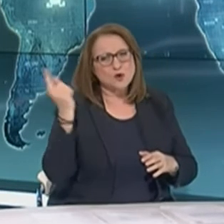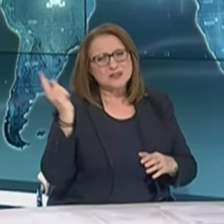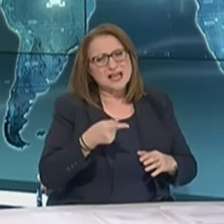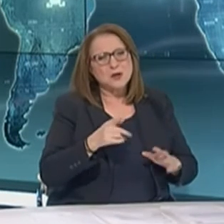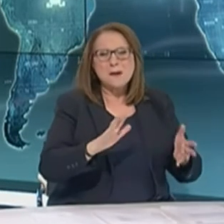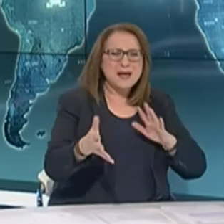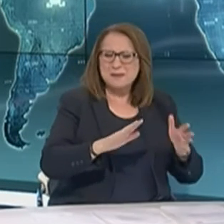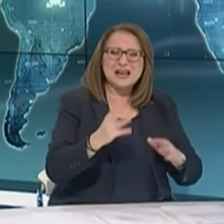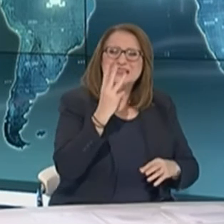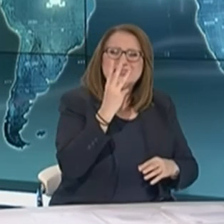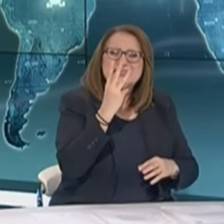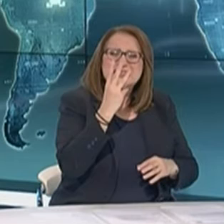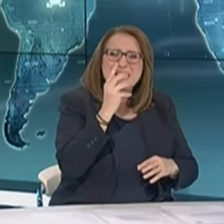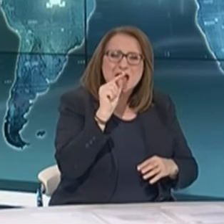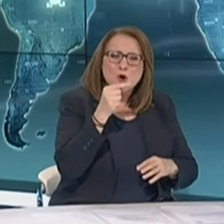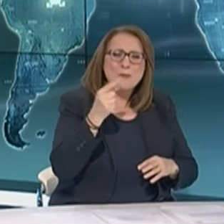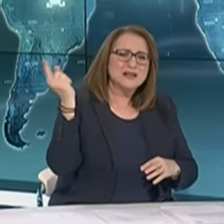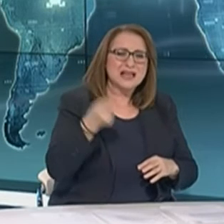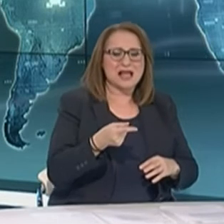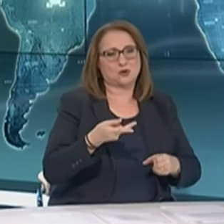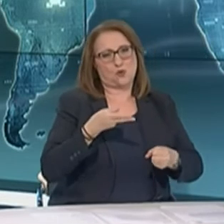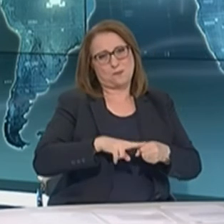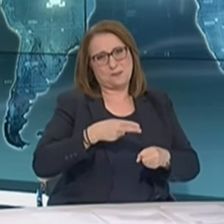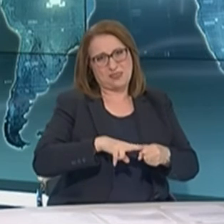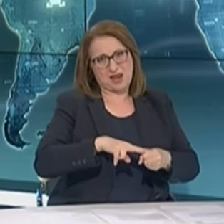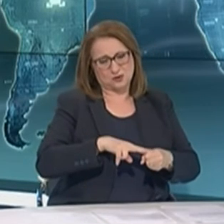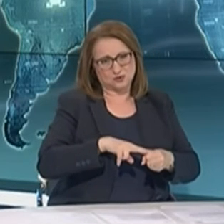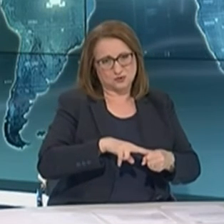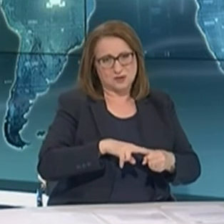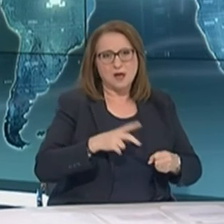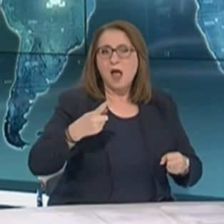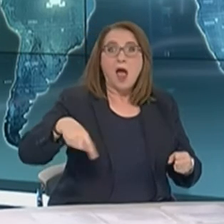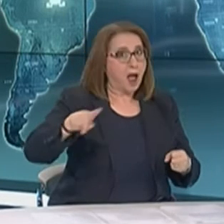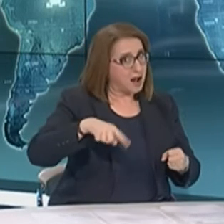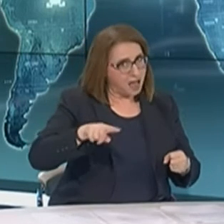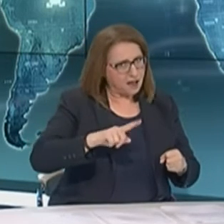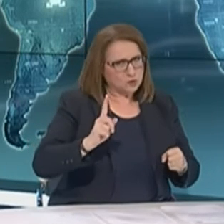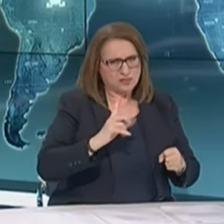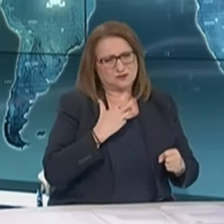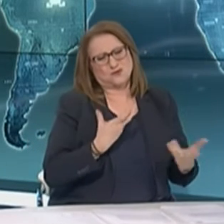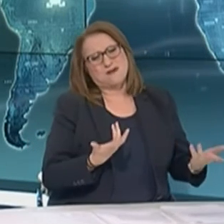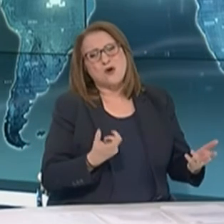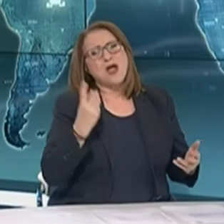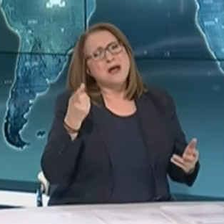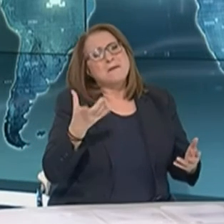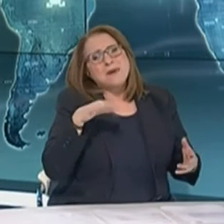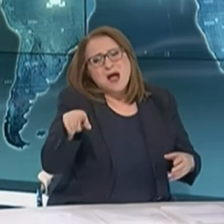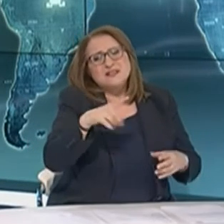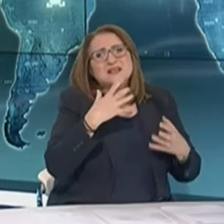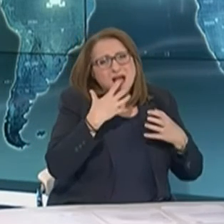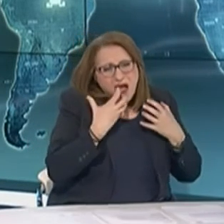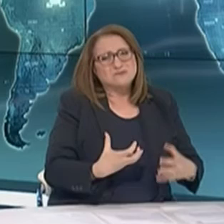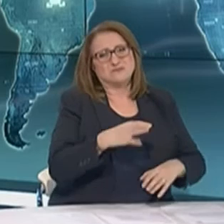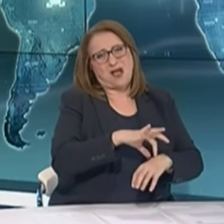γύρω στο 3,5%. Δεν σημαίνει τίποτα. Οι άνθρωποι είχαν υποκείμενα νοσήματα, εξετέθησαν στον ιό. Κάποιοι από